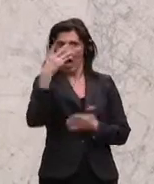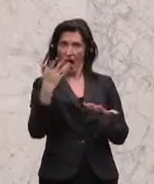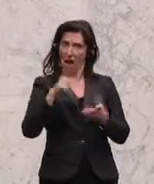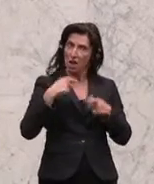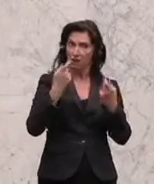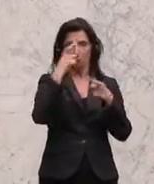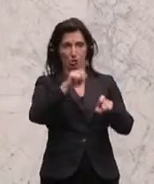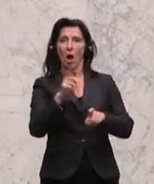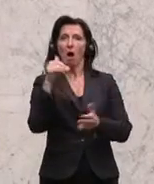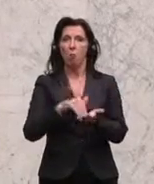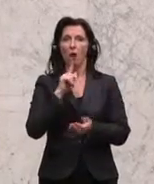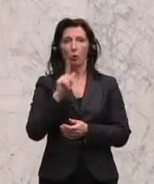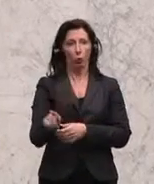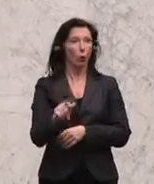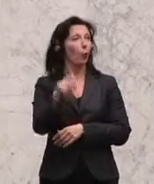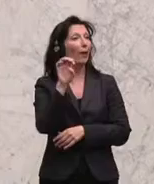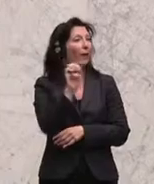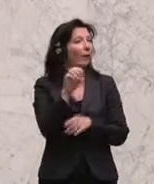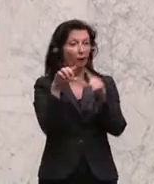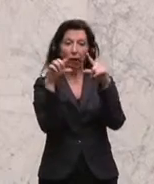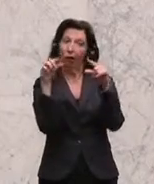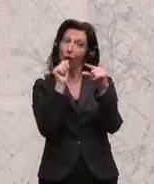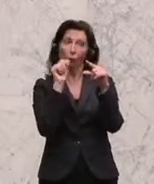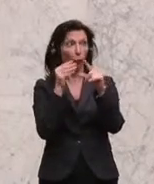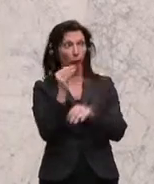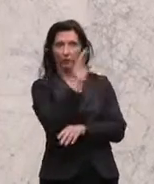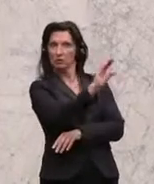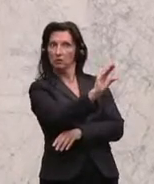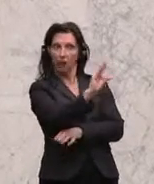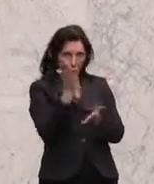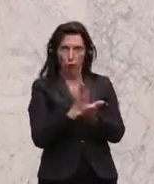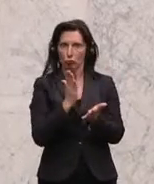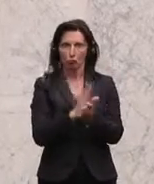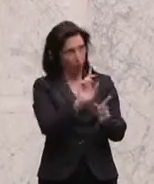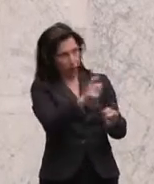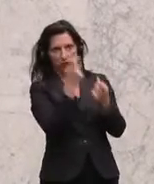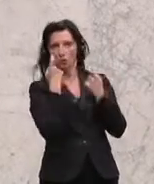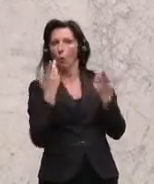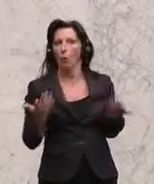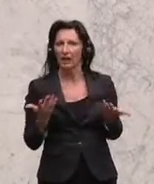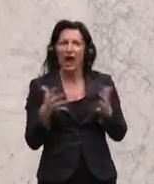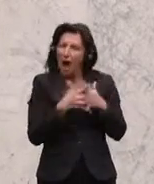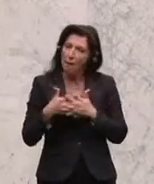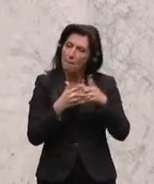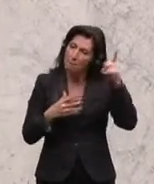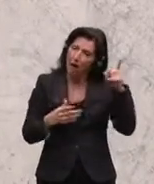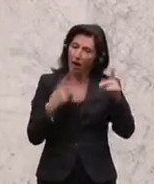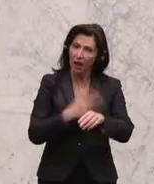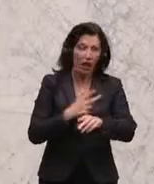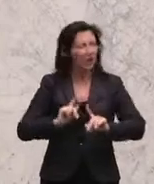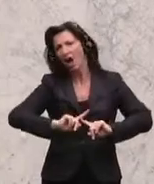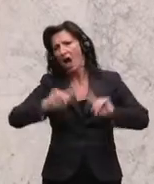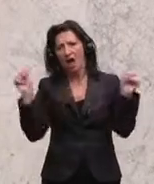Sie halten die E-Card hin. Und es ist super, in Amerika und in anderen Ländern ist, wenn Sie eine Krankheit haben, damit verbunden.